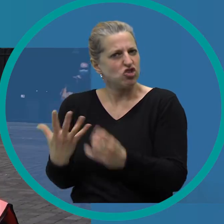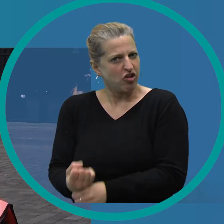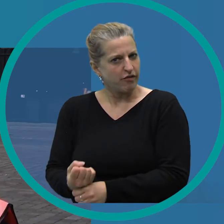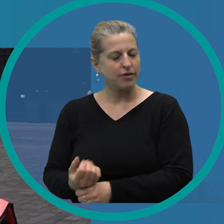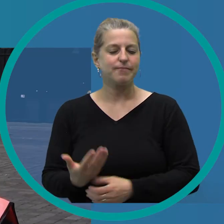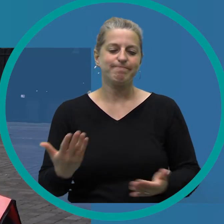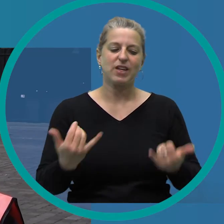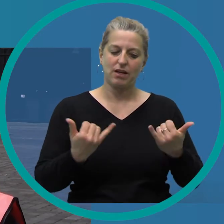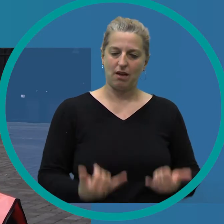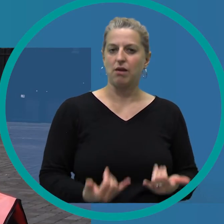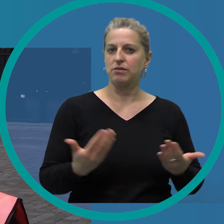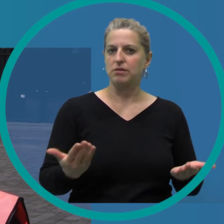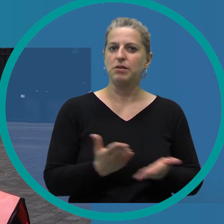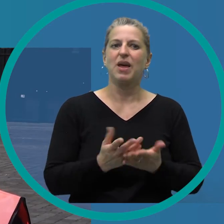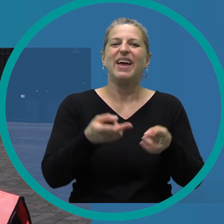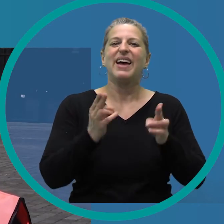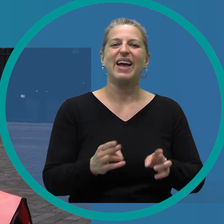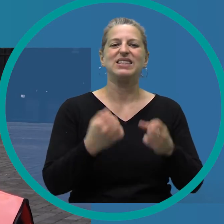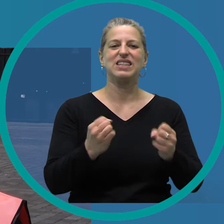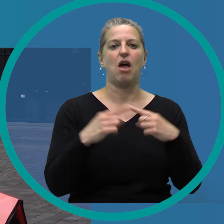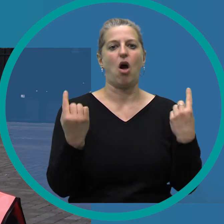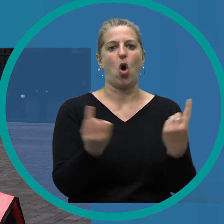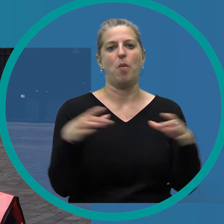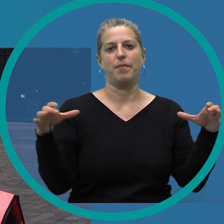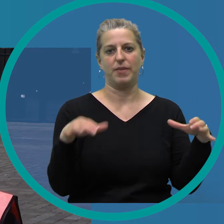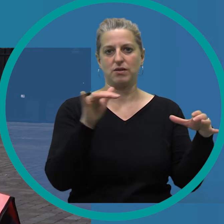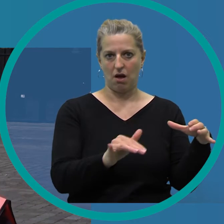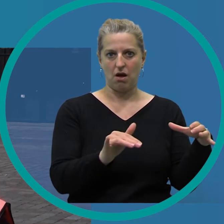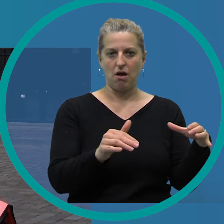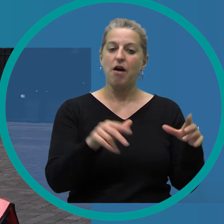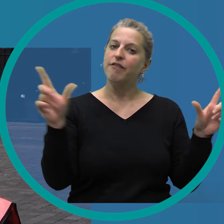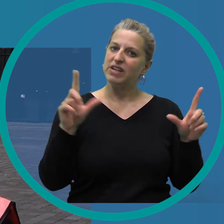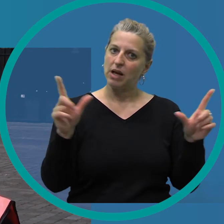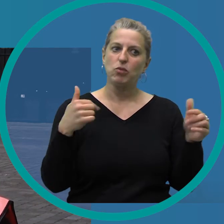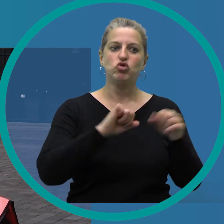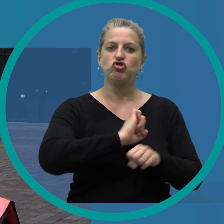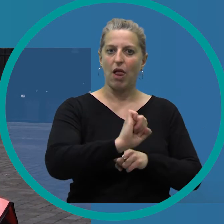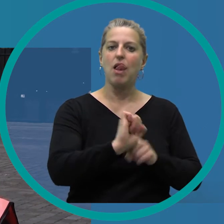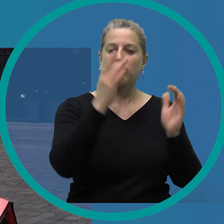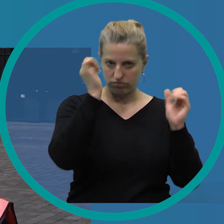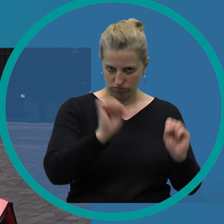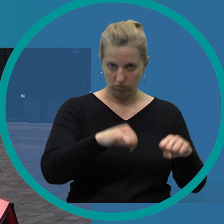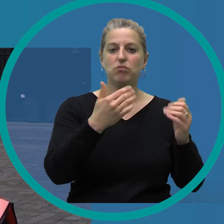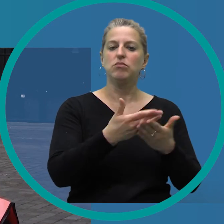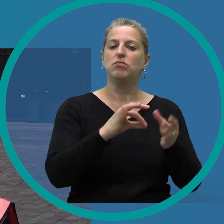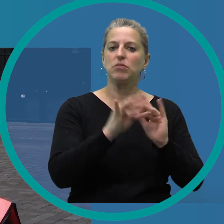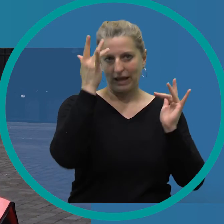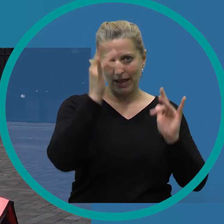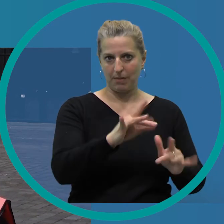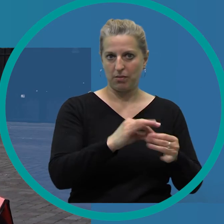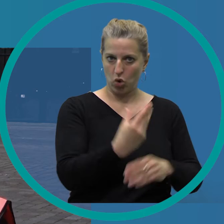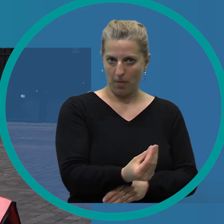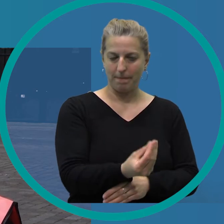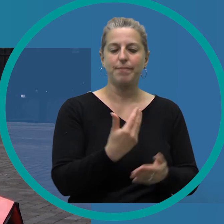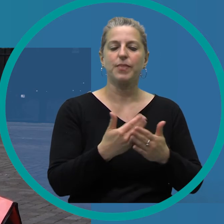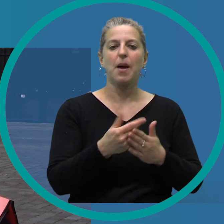Dieses Mal sind wir quasi im rechtssicheren Raum. Die Versammlung wurde schnell genehmigt, nachdem wir die Montag angemeldet